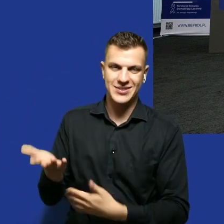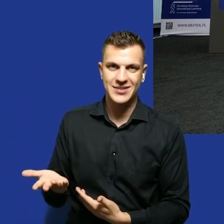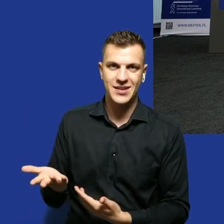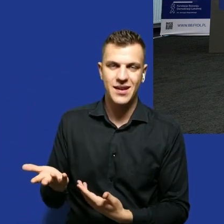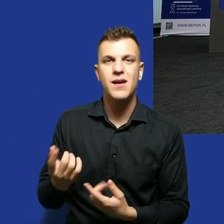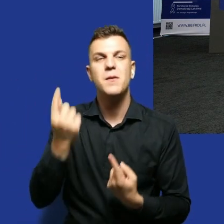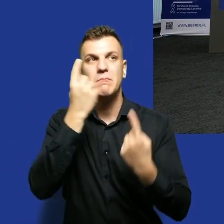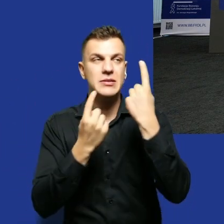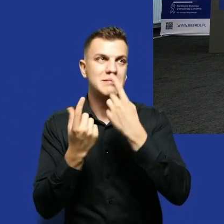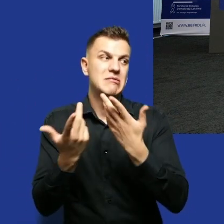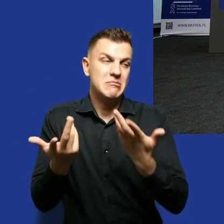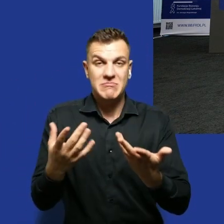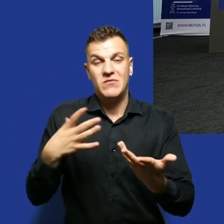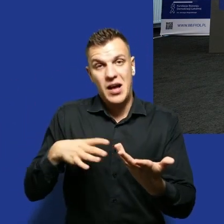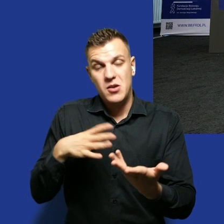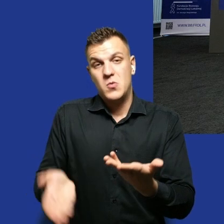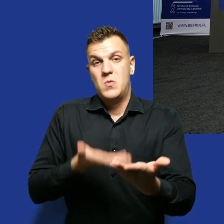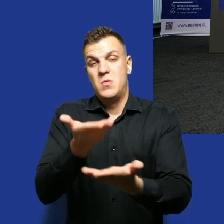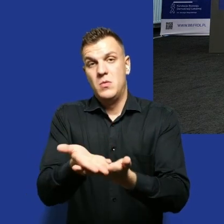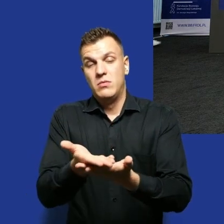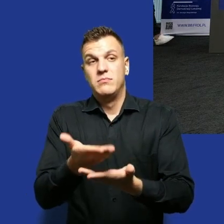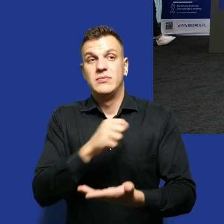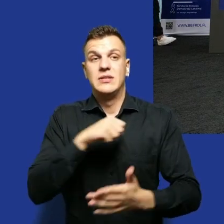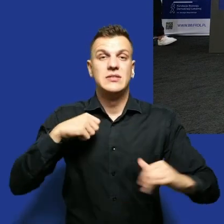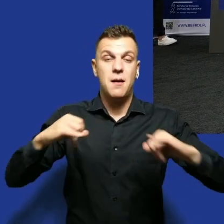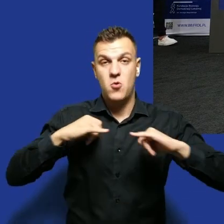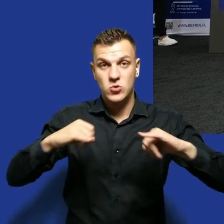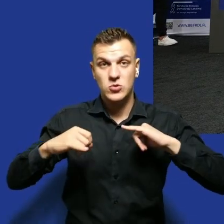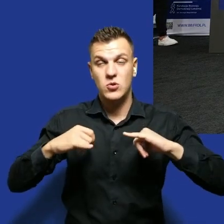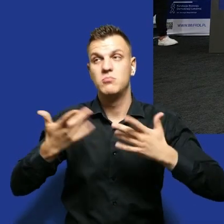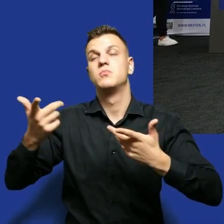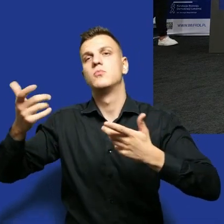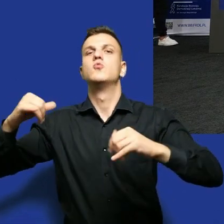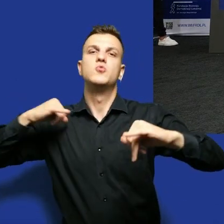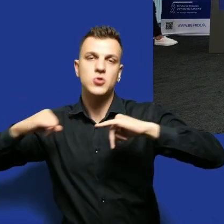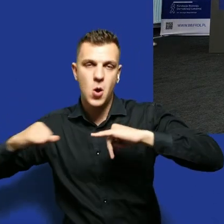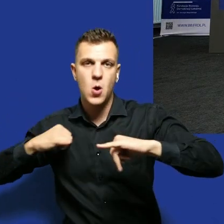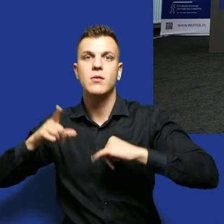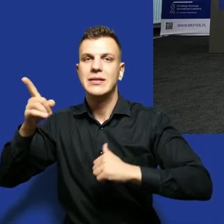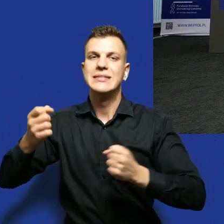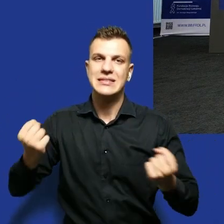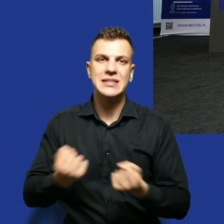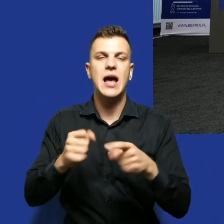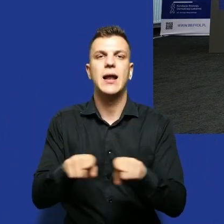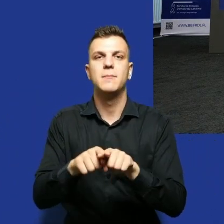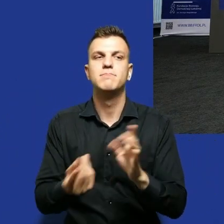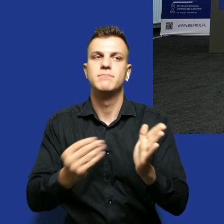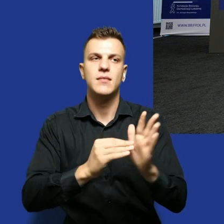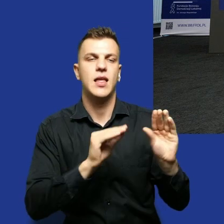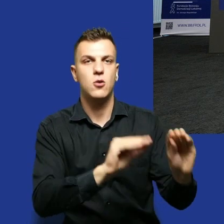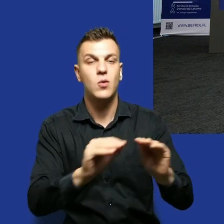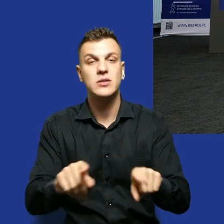rozwiązaniem byłoby gdyby samorządy gdyby władze zadbały o właśnie takie doedukowanie i